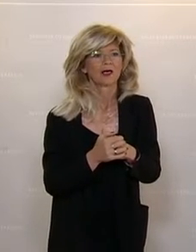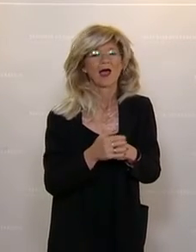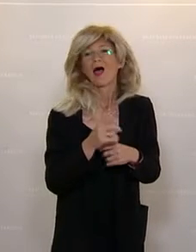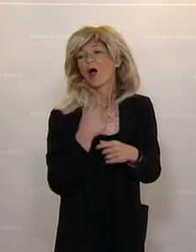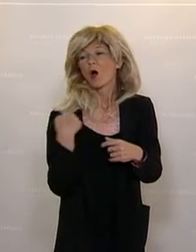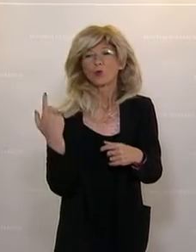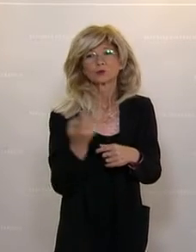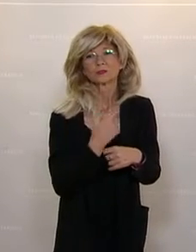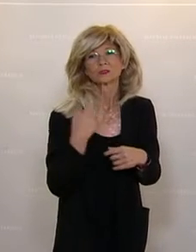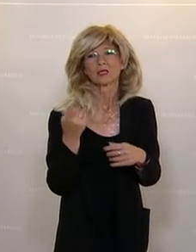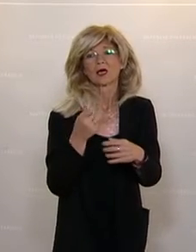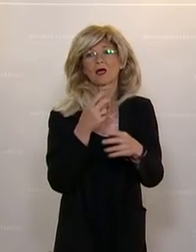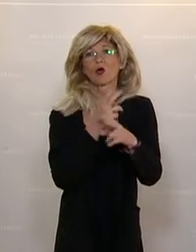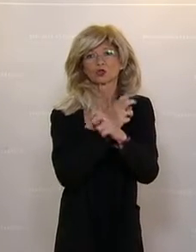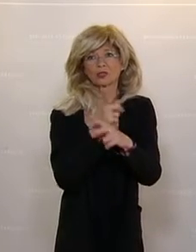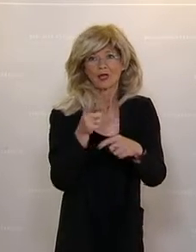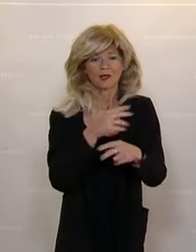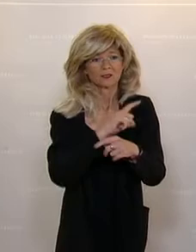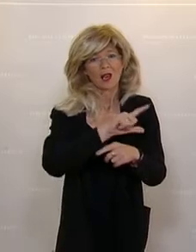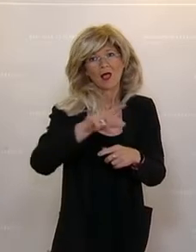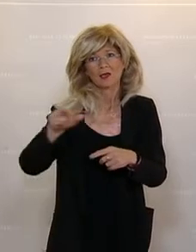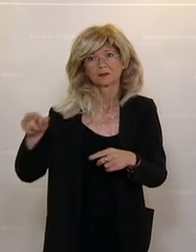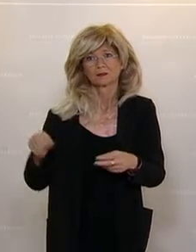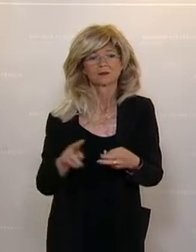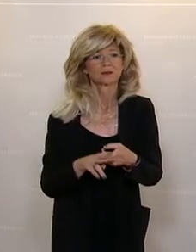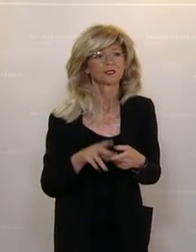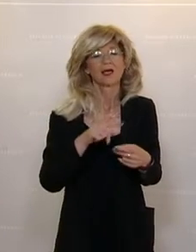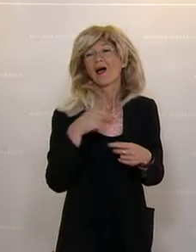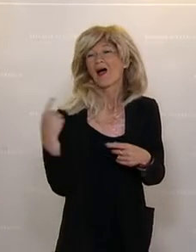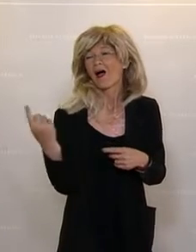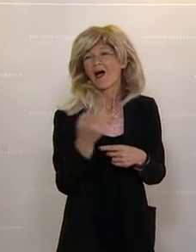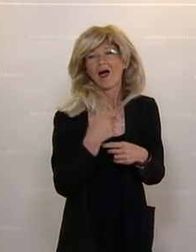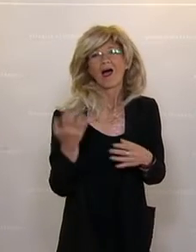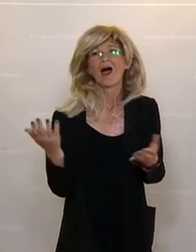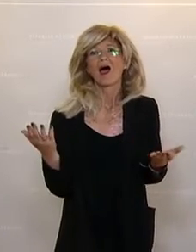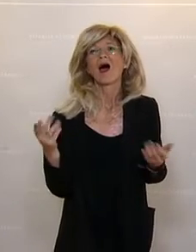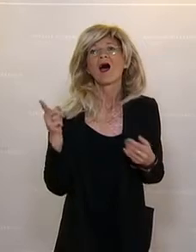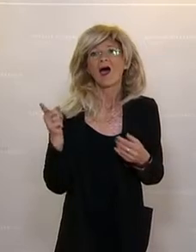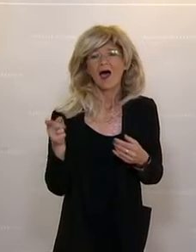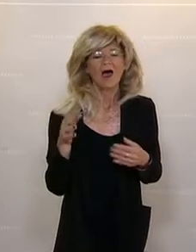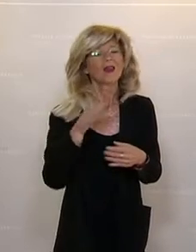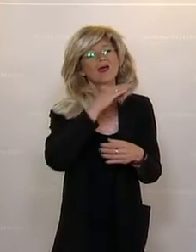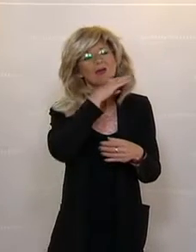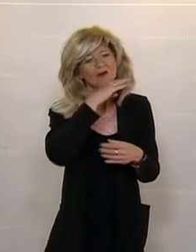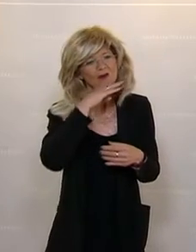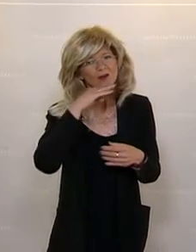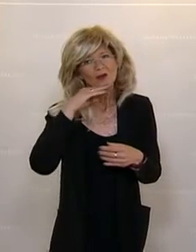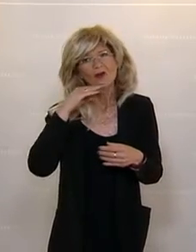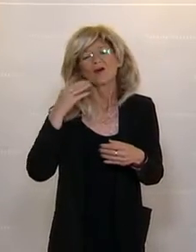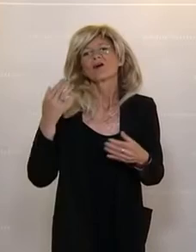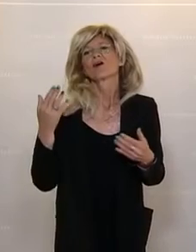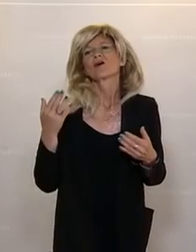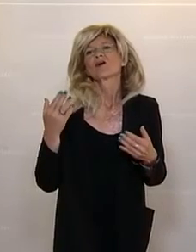alle haben die Herausforderung gestemmt und dazu beigetragen, dass wir in der Schule gut durch dieses Pandemie-Jahr gekommen sind. Danke.